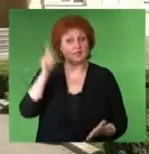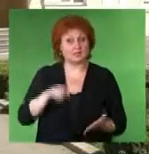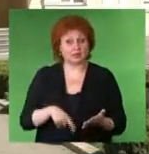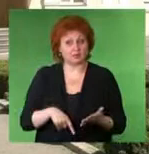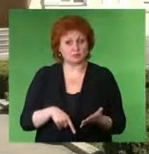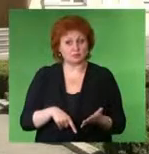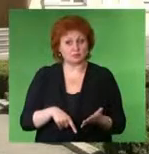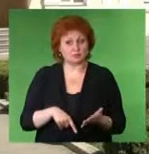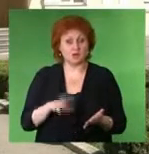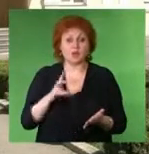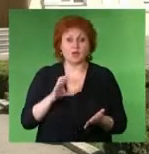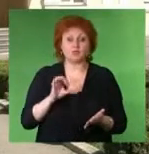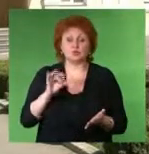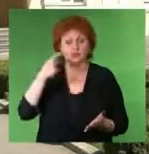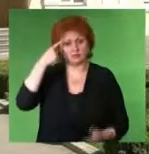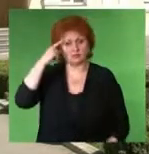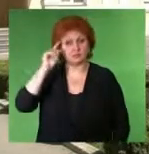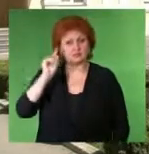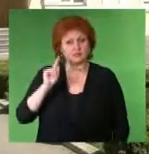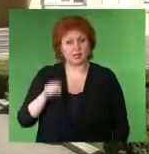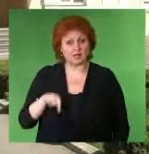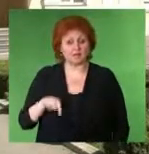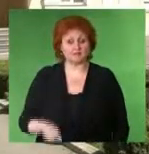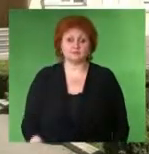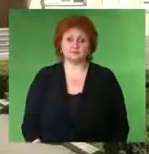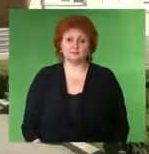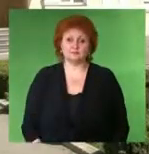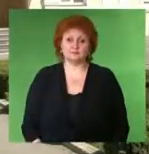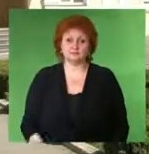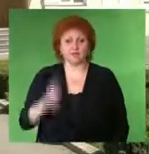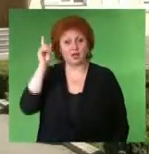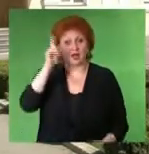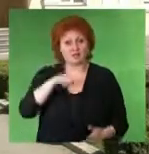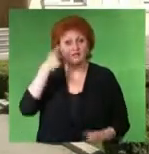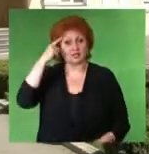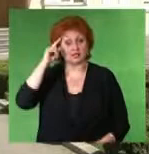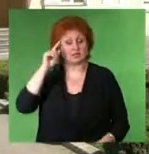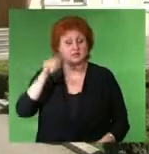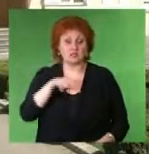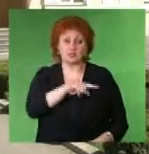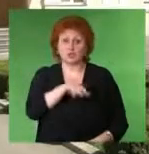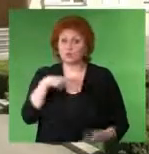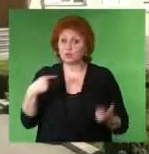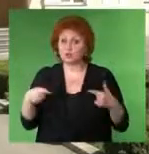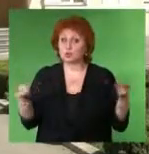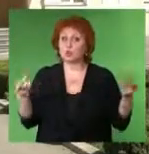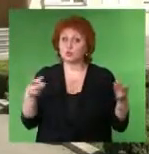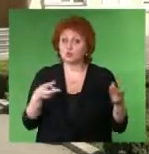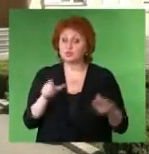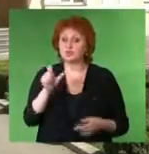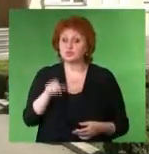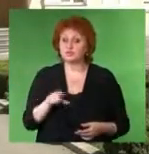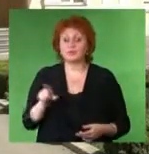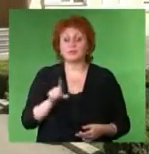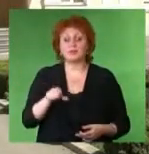веру, но и имели и знания И вера, и знания, и то, и другое необходимо